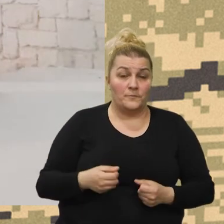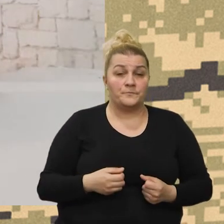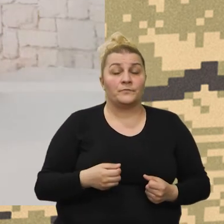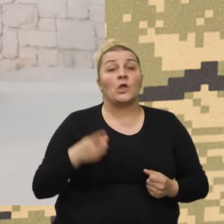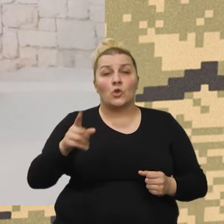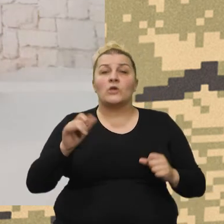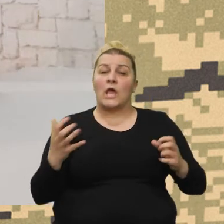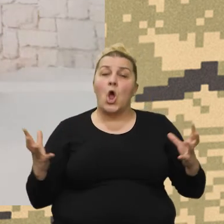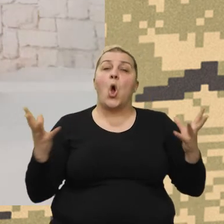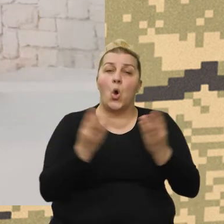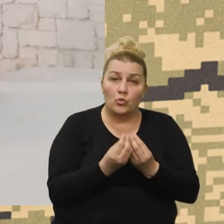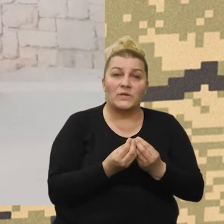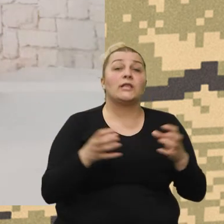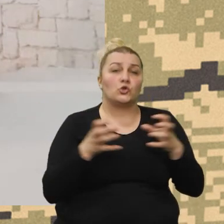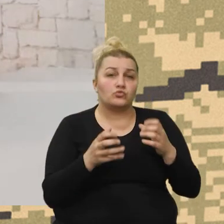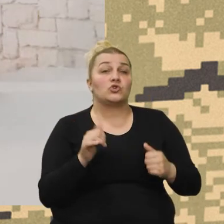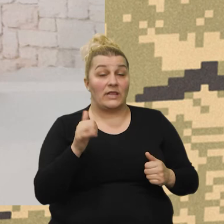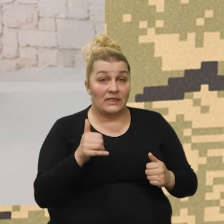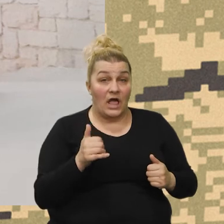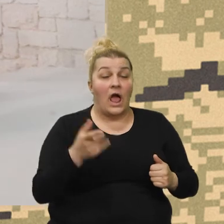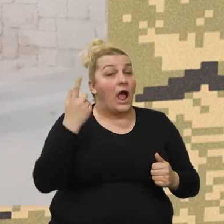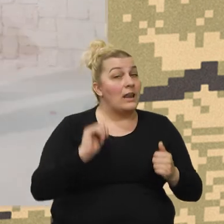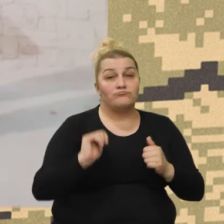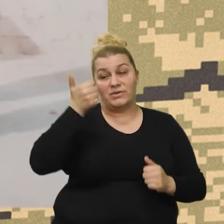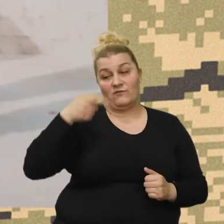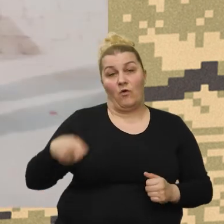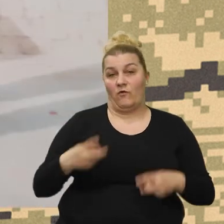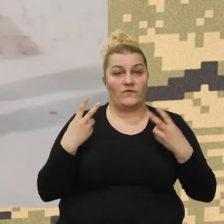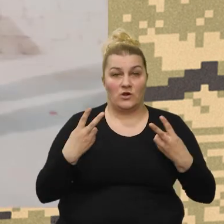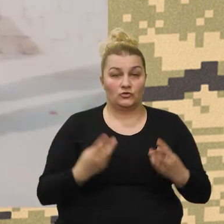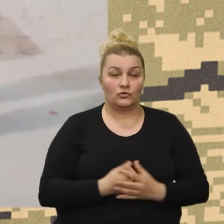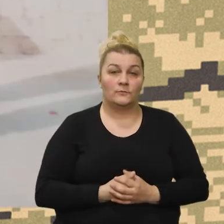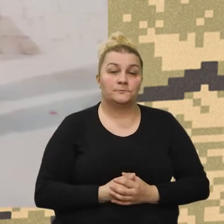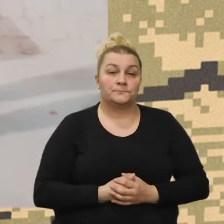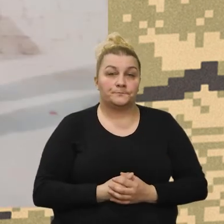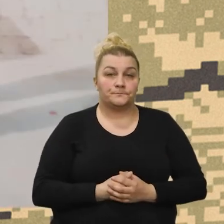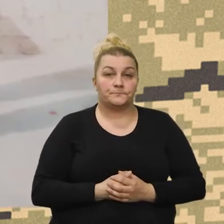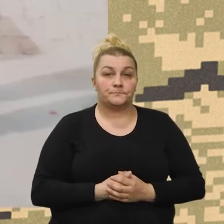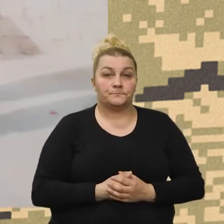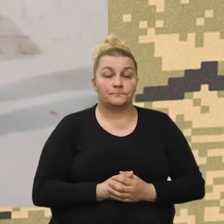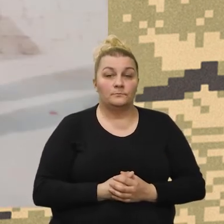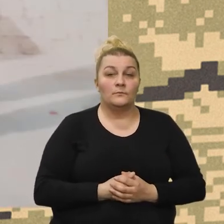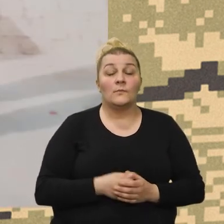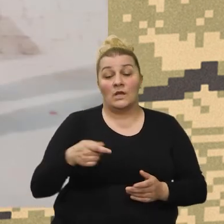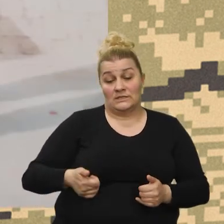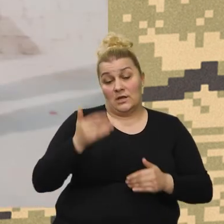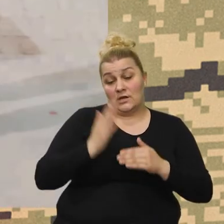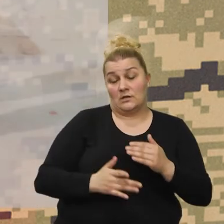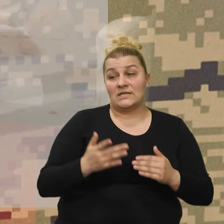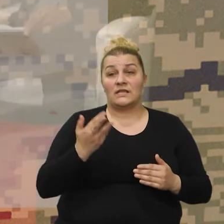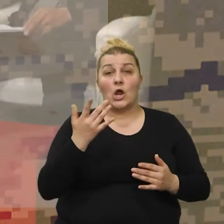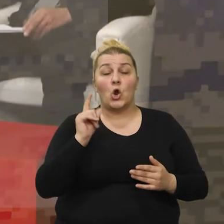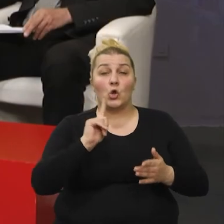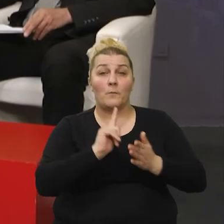okupljanje, je to druženje, ali prvo ovaj dio. Da, gospodine Vranjić, evo, posljedni smo par minuta